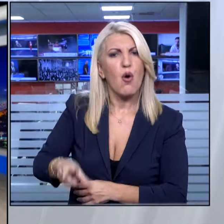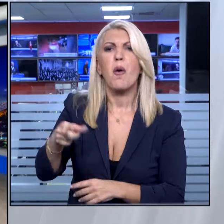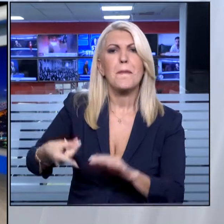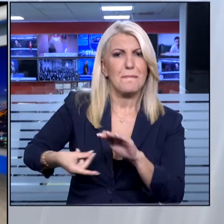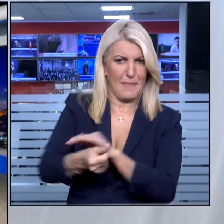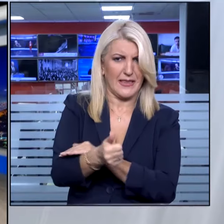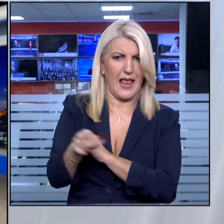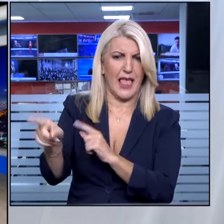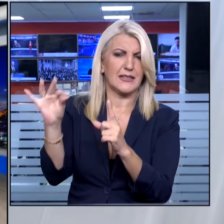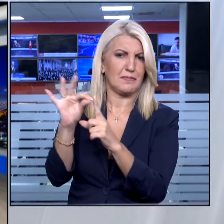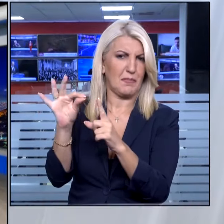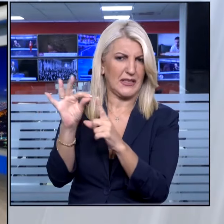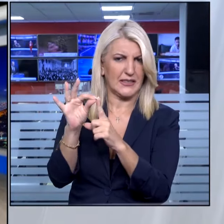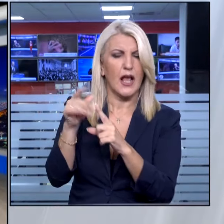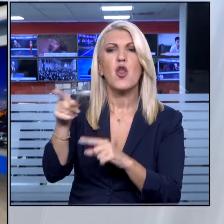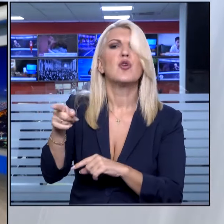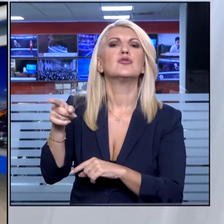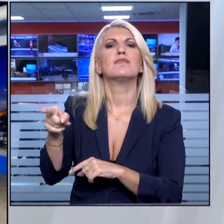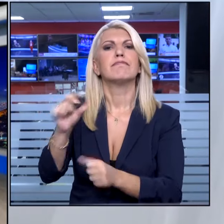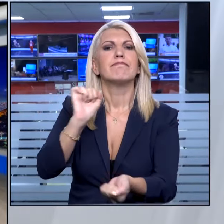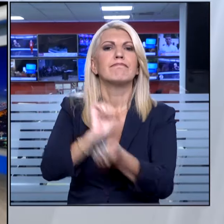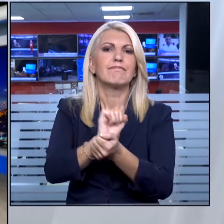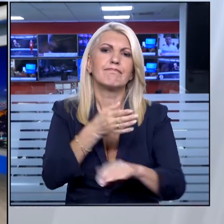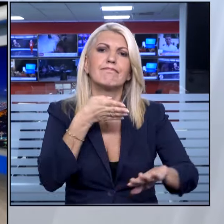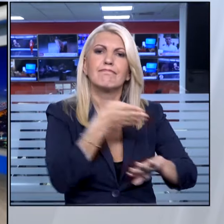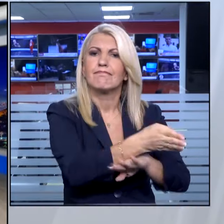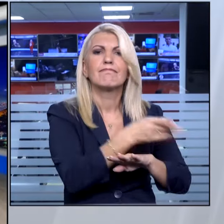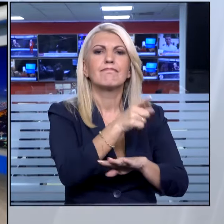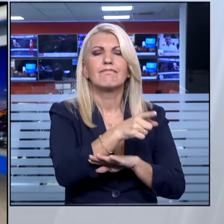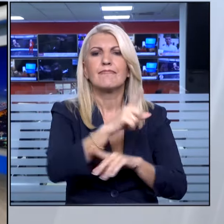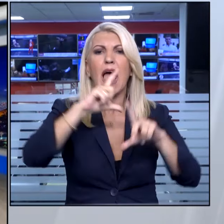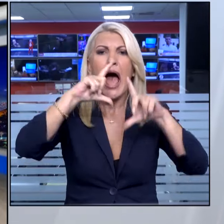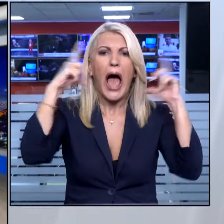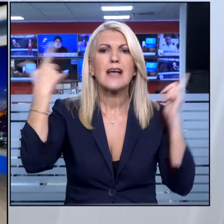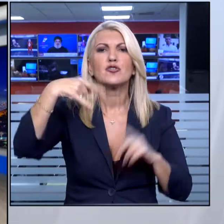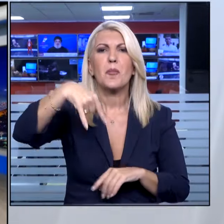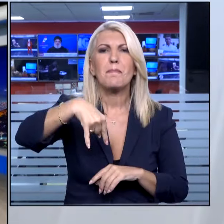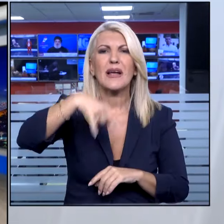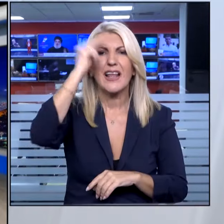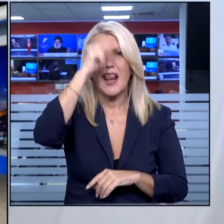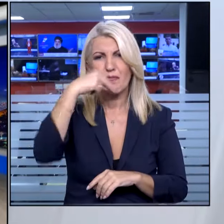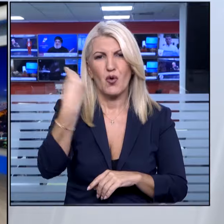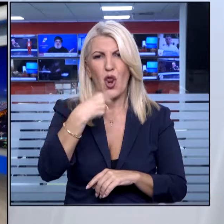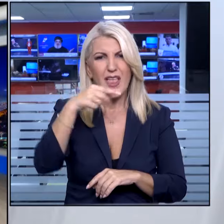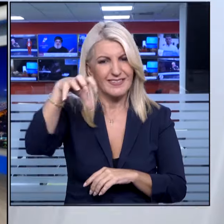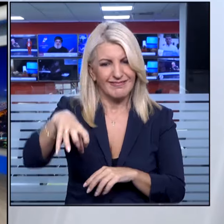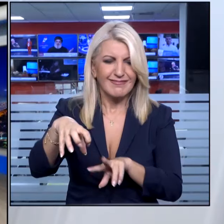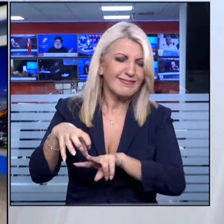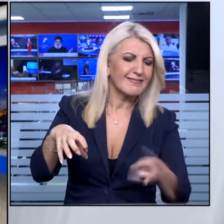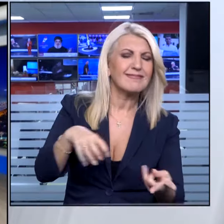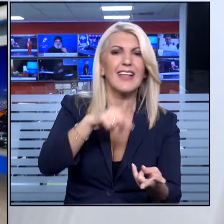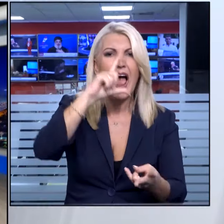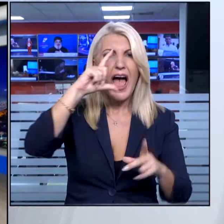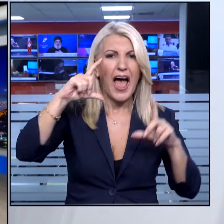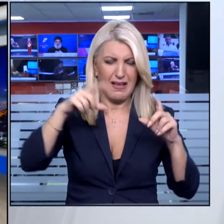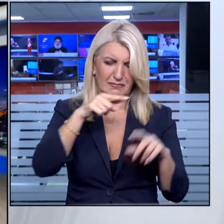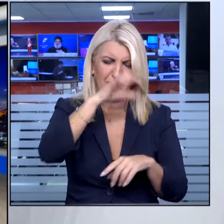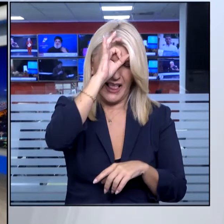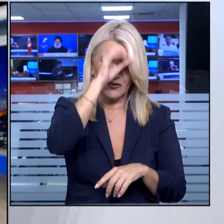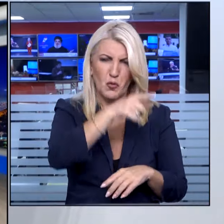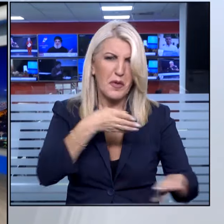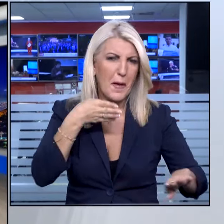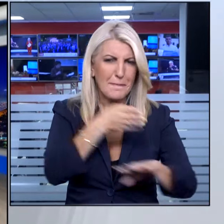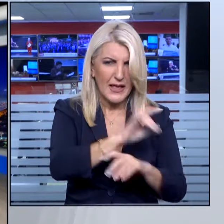Σύμφωνα με την αστυνομία, ο θάνατος του οφείλεται σε χτυπήματα που του είχανε καταφέρει άγνωστοι πριν το θύμα οδηγηθεί στο αστυνομικό τμήμα.